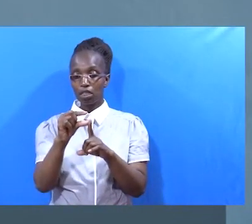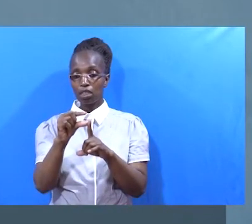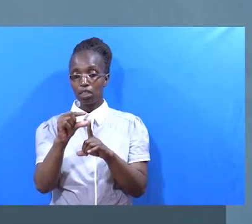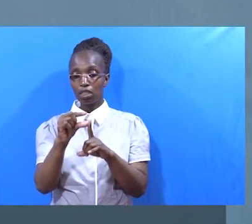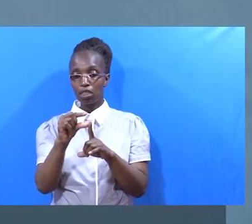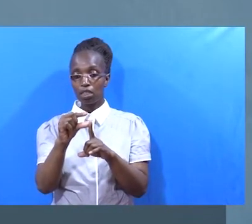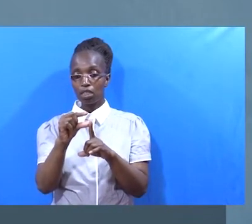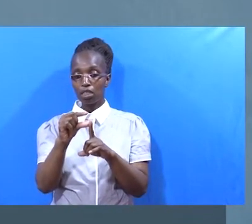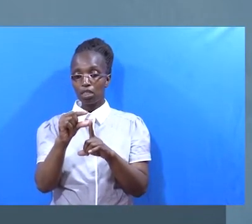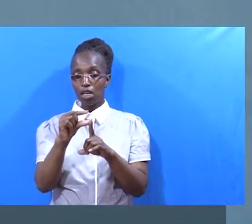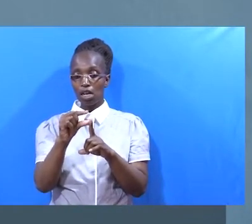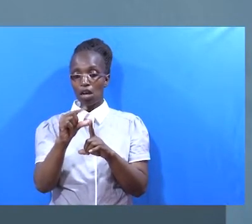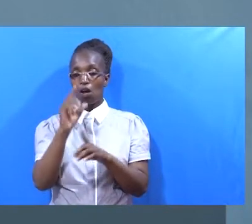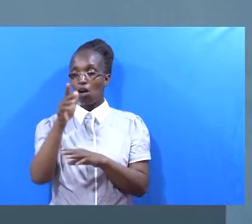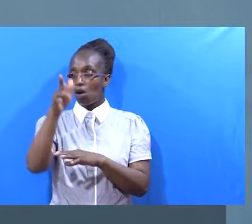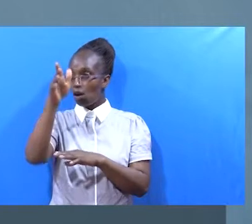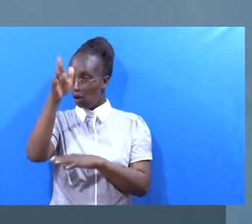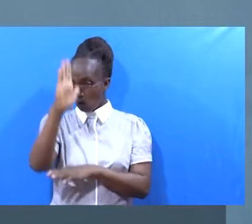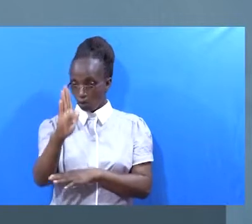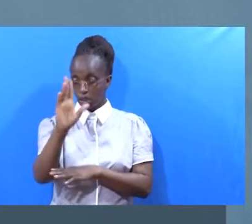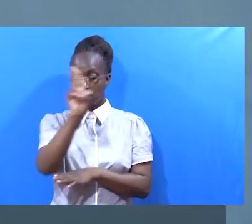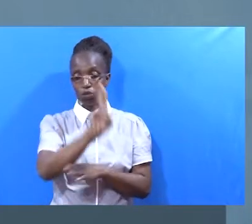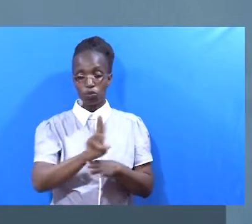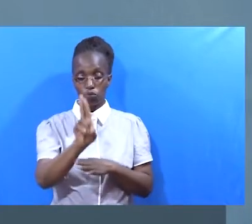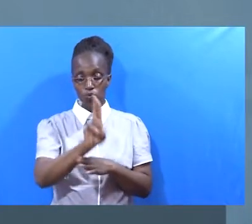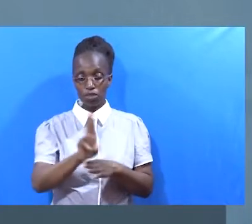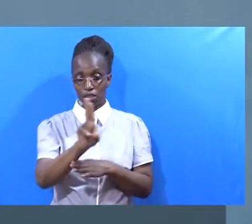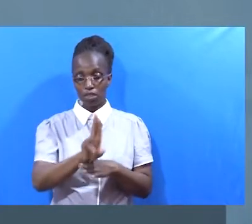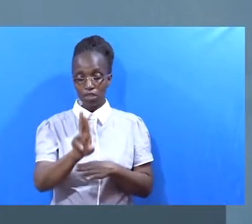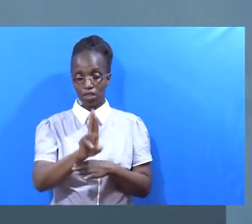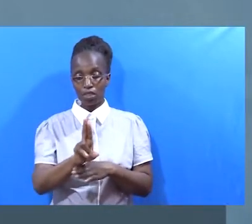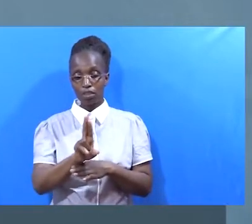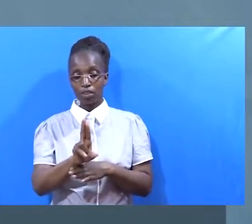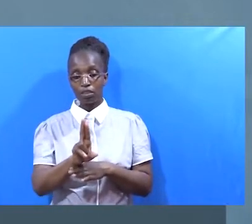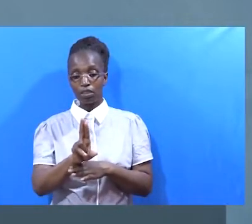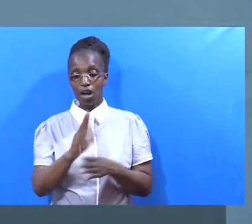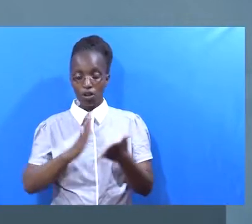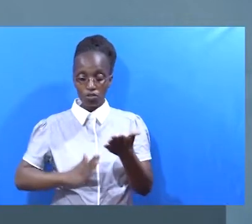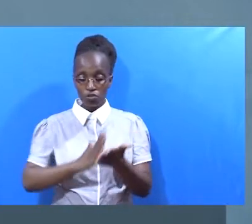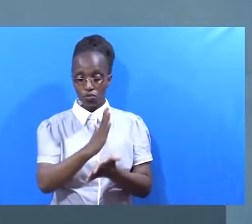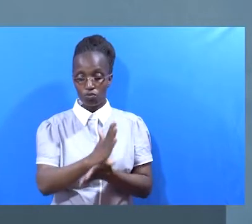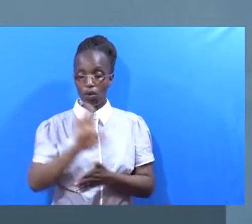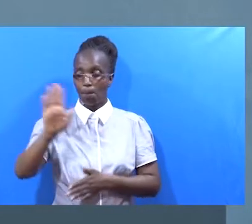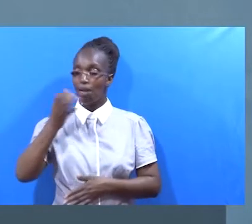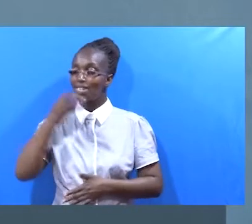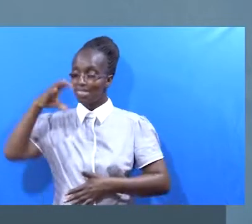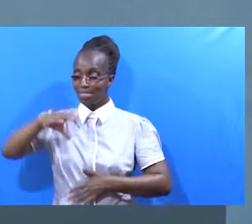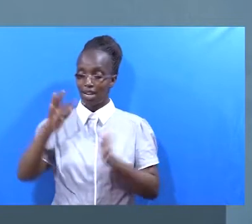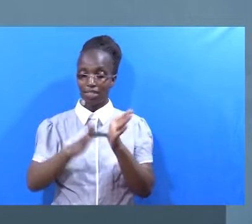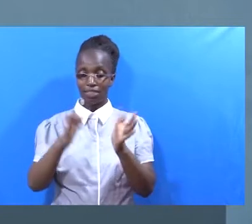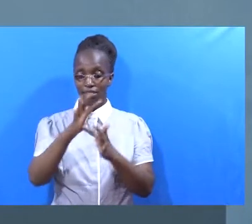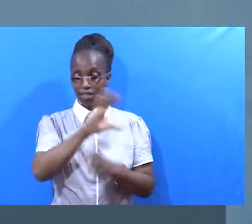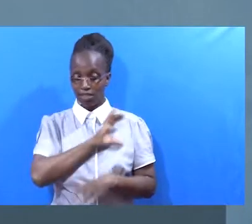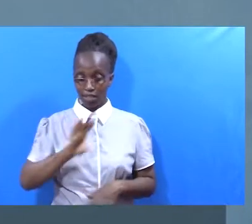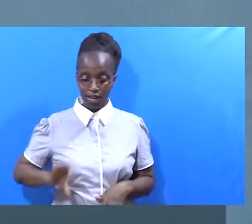Alieza kuitumia Na mwenyezi mungu alieza kuitirisha Kupitia kwa manawake